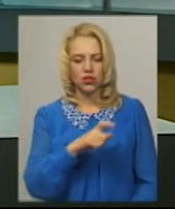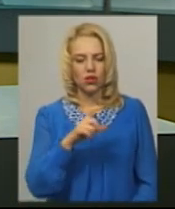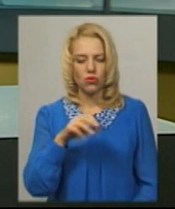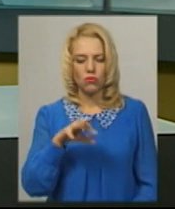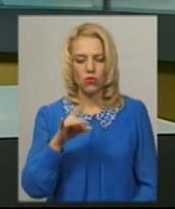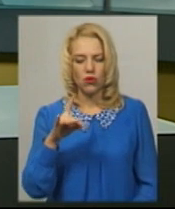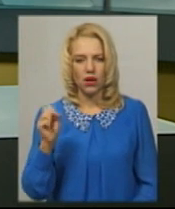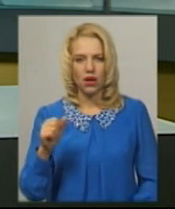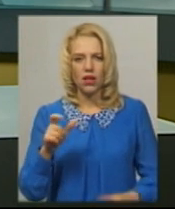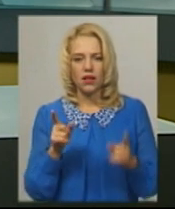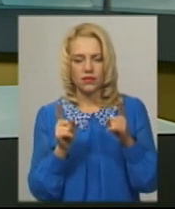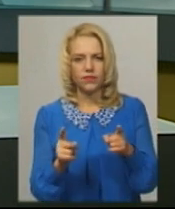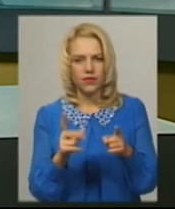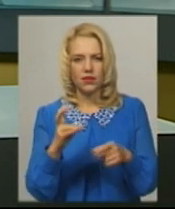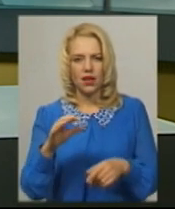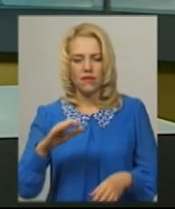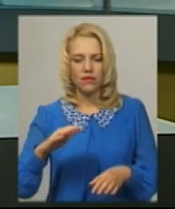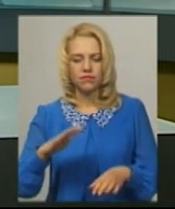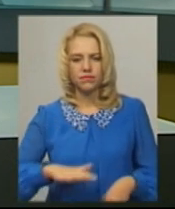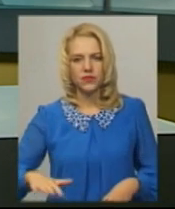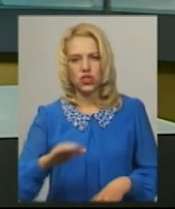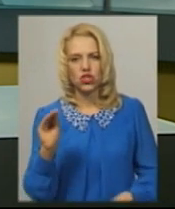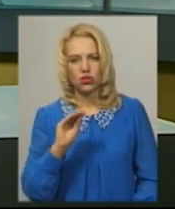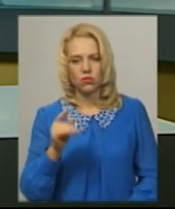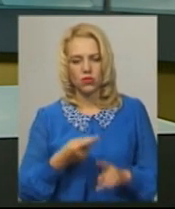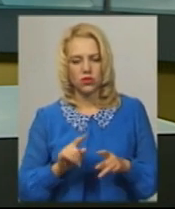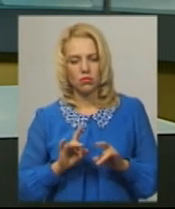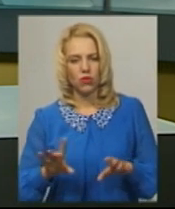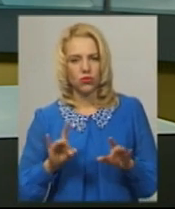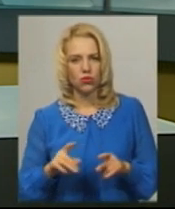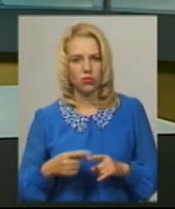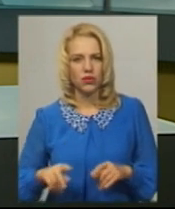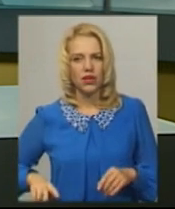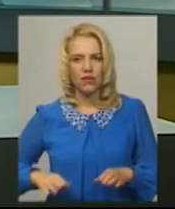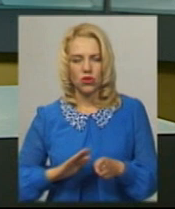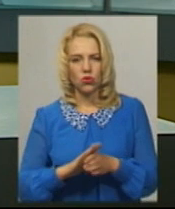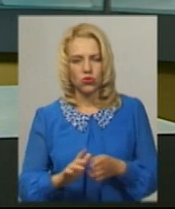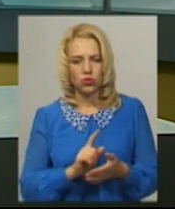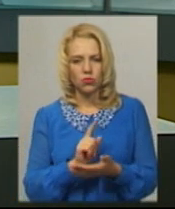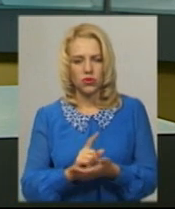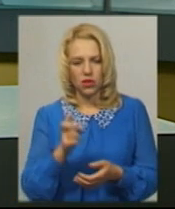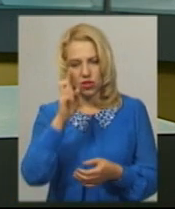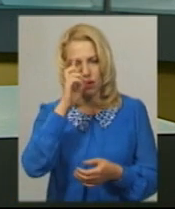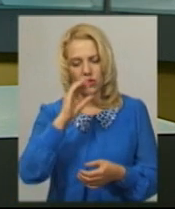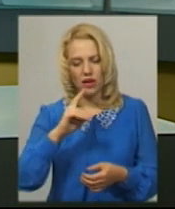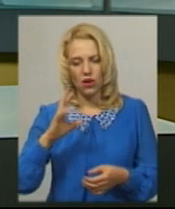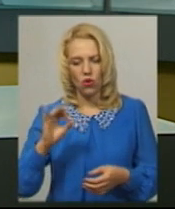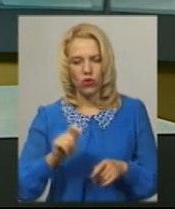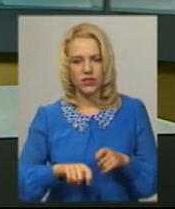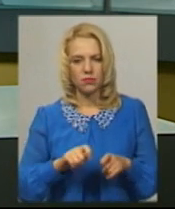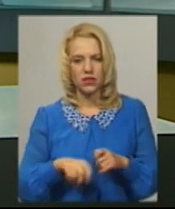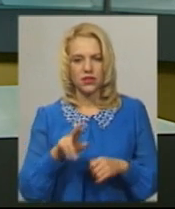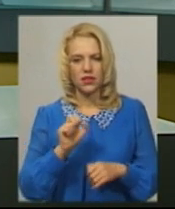що знаходиться на Житомирщині. Про це повідомив виконуючий обов'язків начальника Державної екологічної інспекції в Хмельницькій області Олег